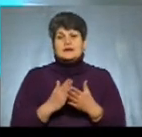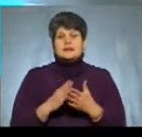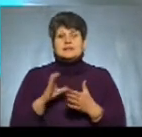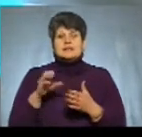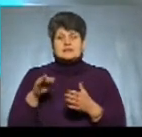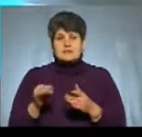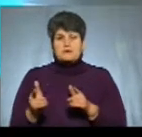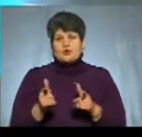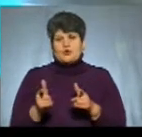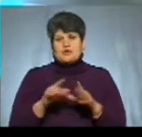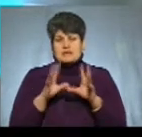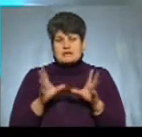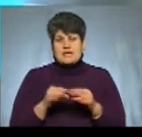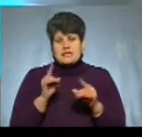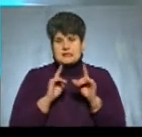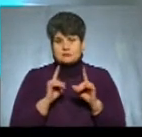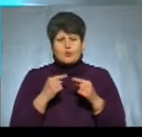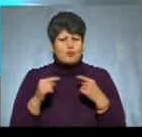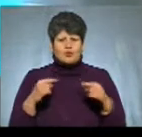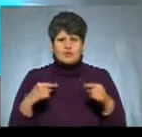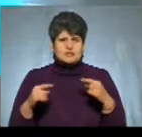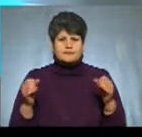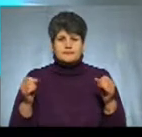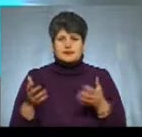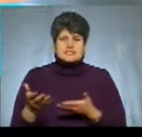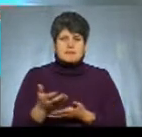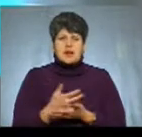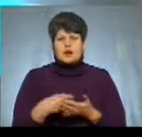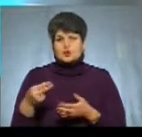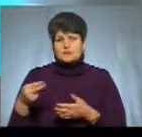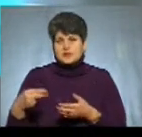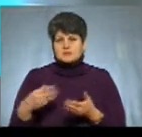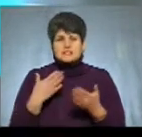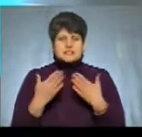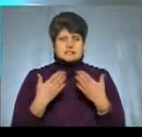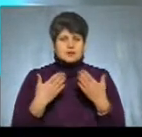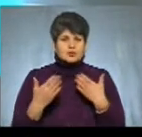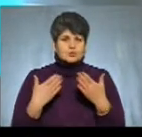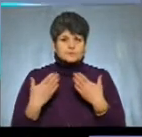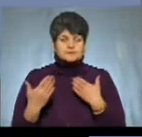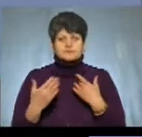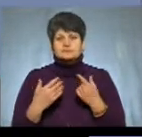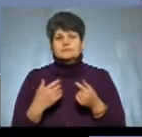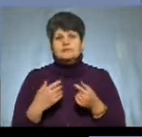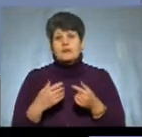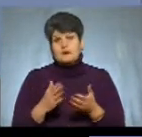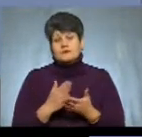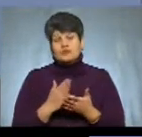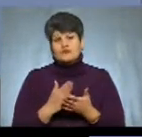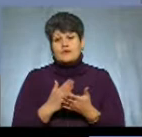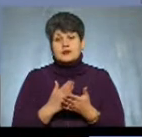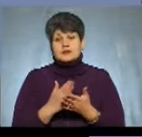загальних зборів, по-різному збирають підписи, спілкуються між собою, дискутують. Тобто відбувається